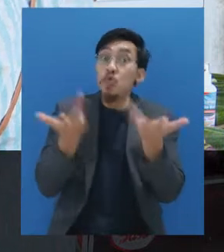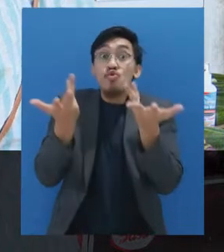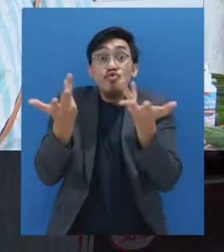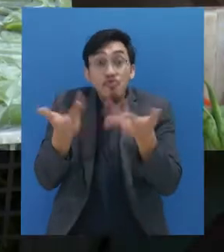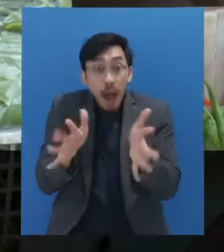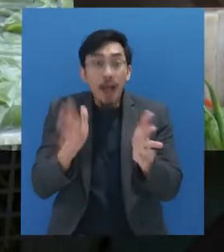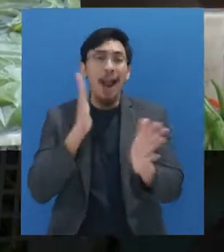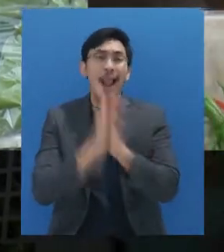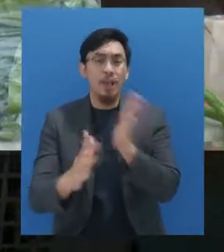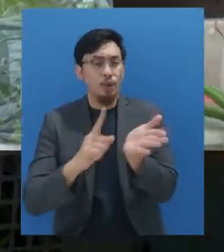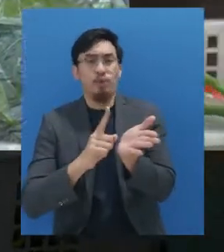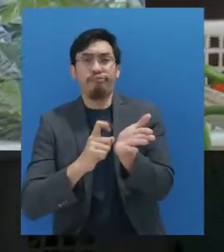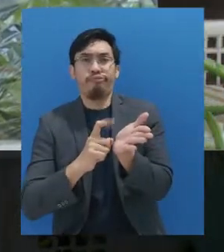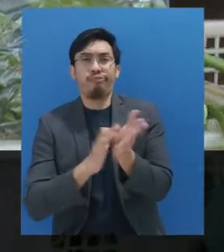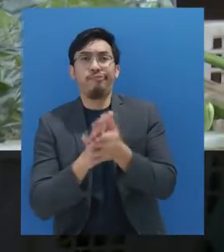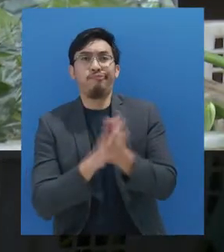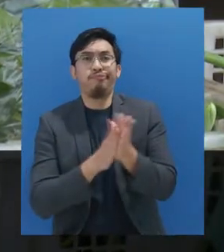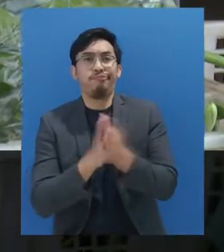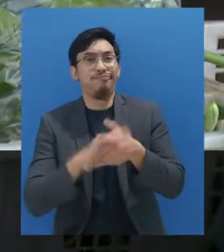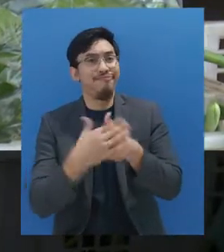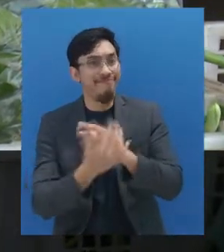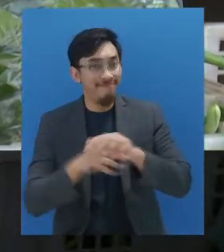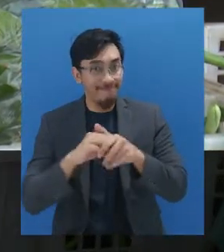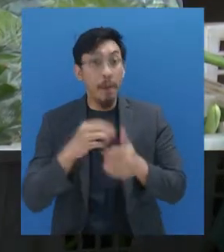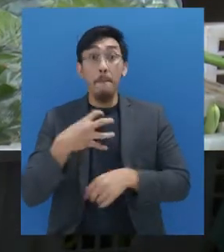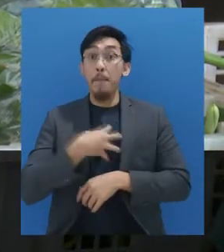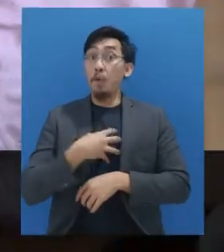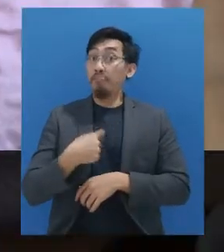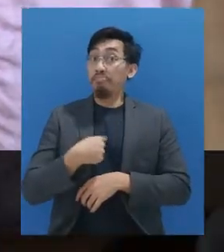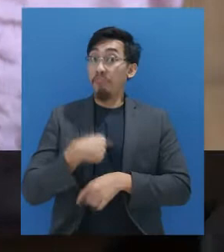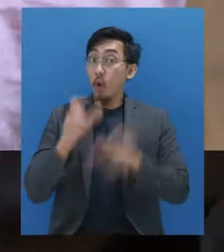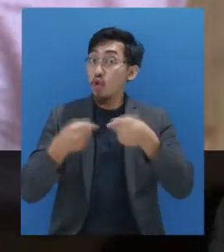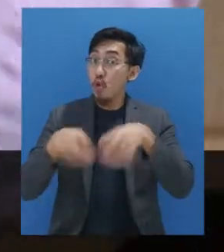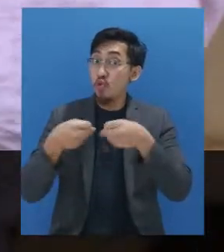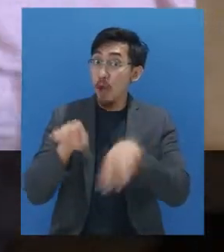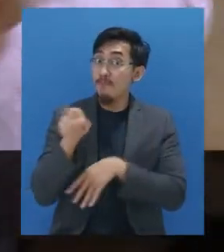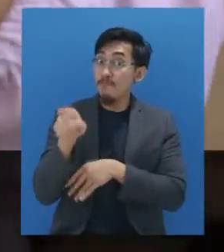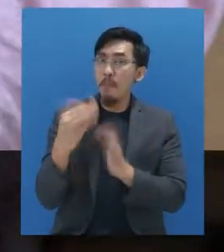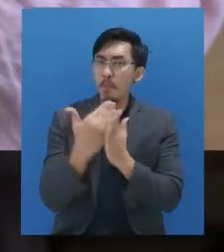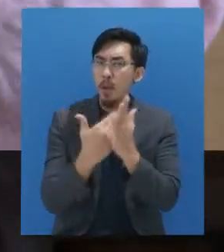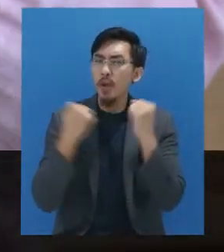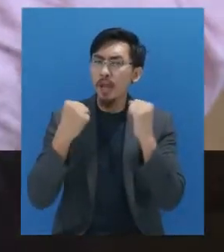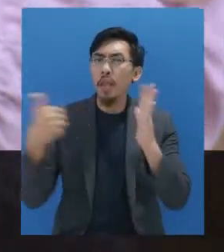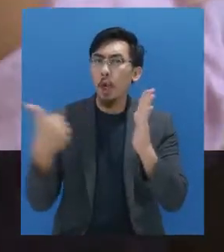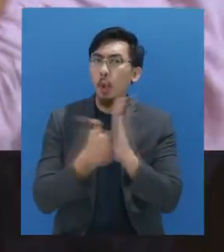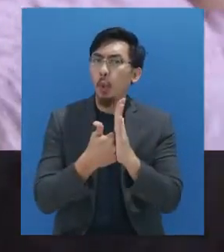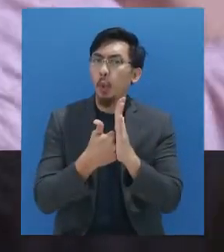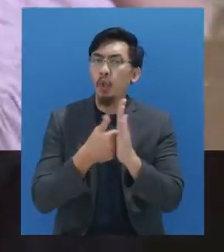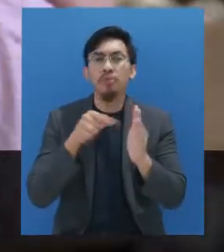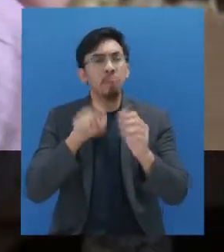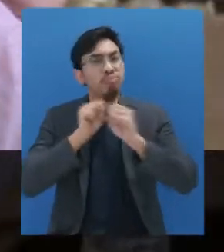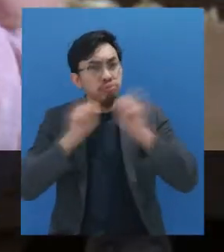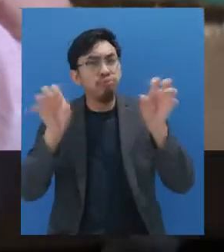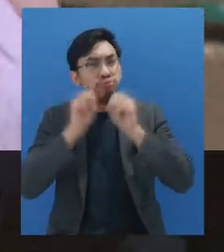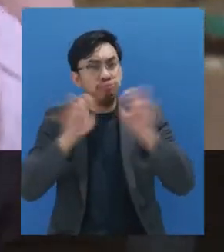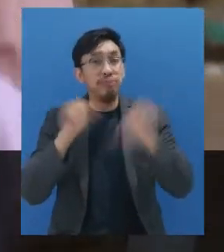kami sebagai pembeli, mereka langsung menggunakan insanitizer begitu. Jadi menurut saya, para pedagang sudah menerapkan protokol kesehatan